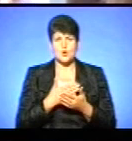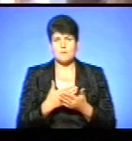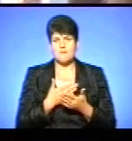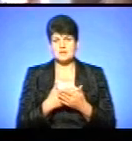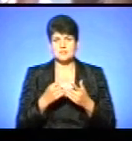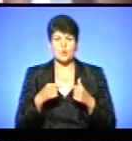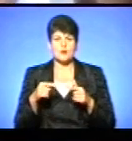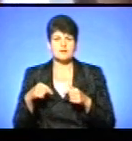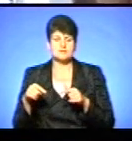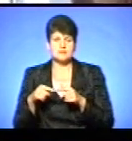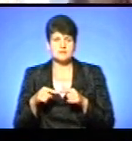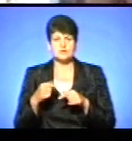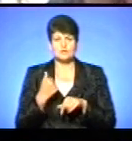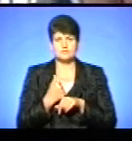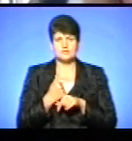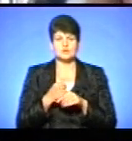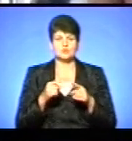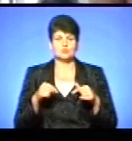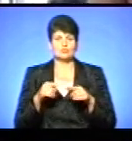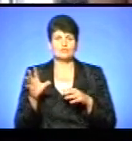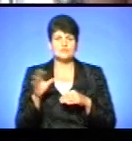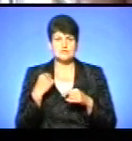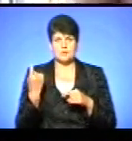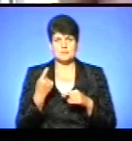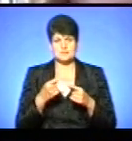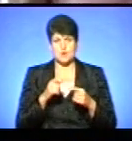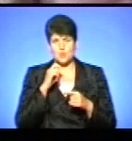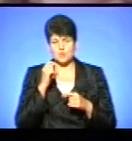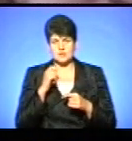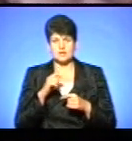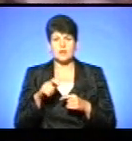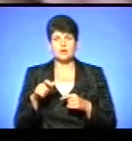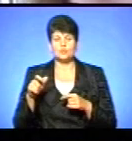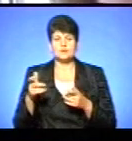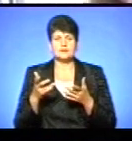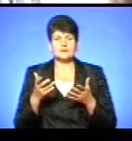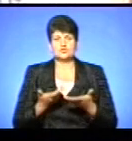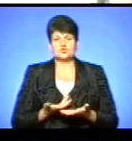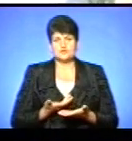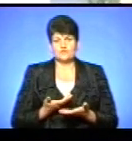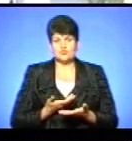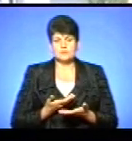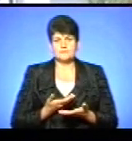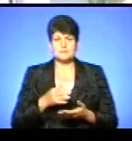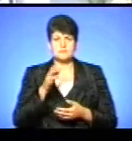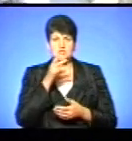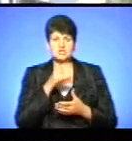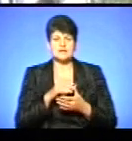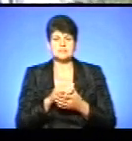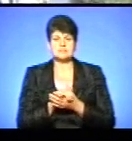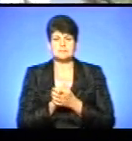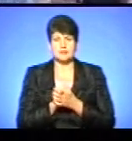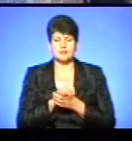організацій, владних структур в усіх областях України. Люди, які живуть під час миру, не